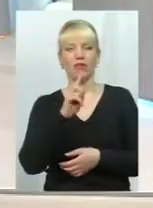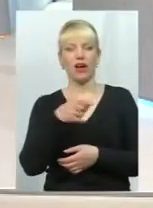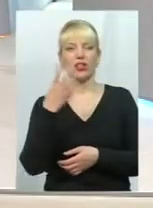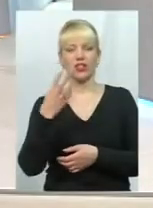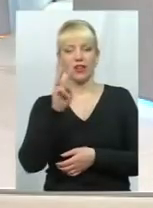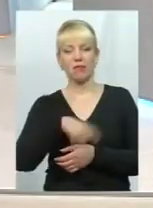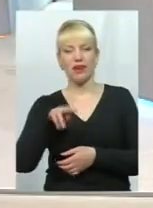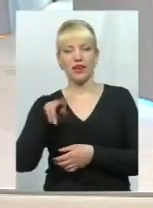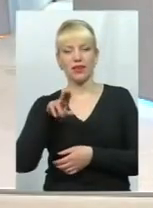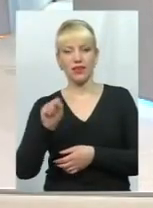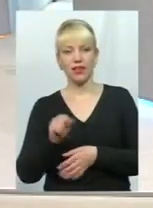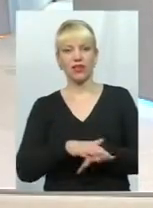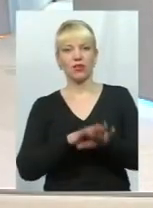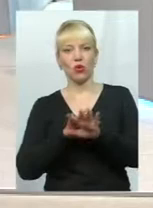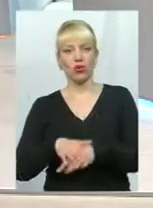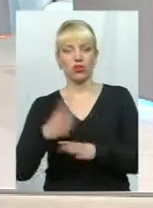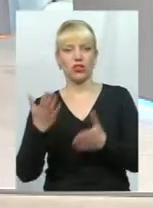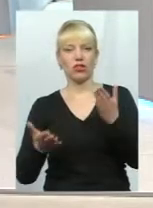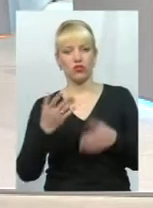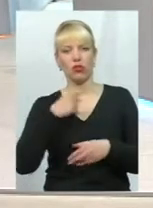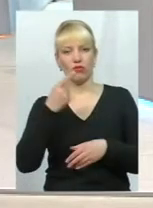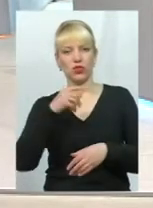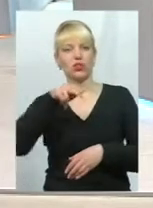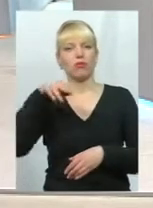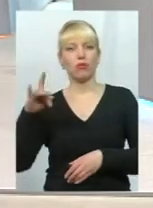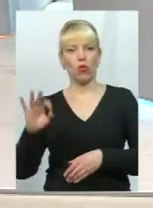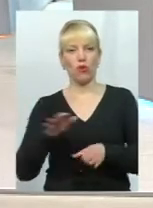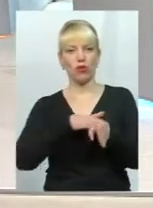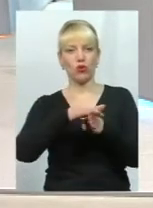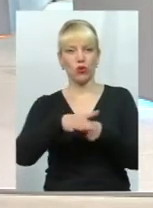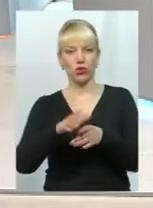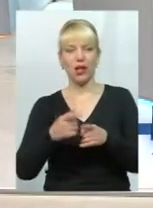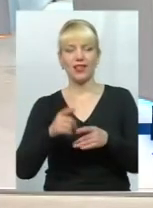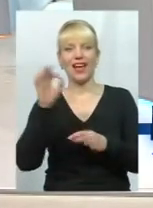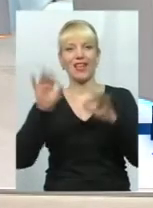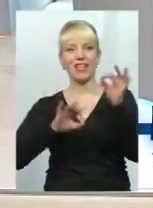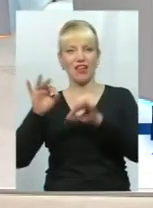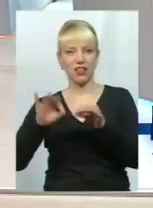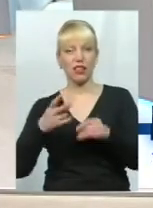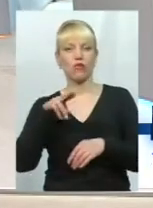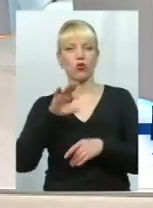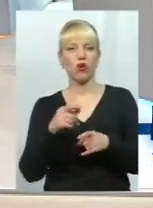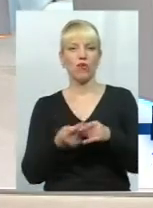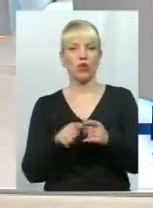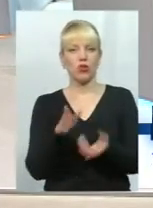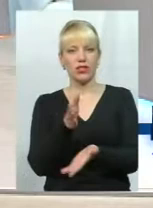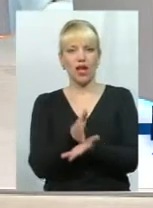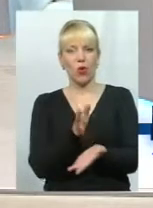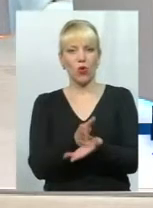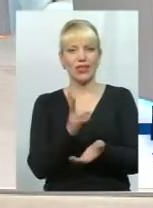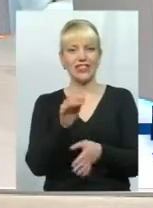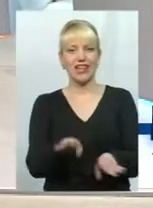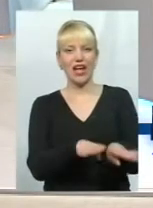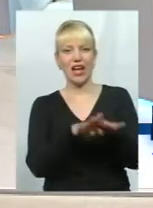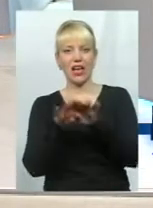надходжень. Якщо говорити про виконання індикативу, то воно знаходиться на